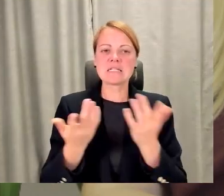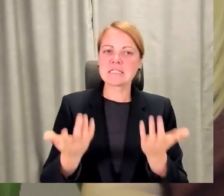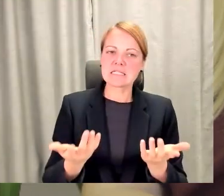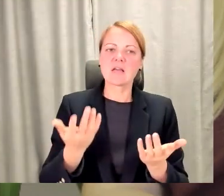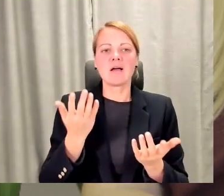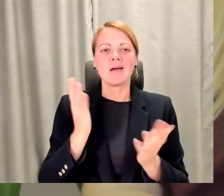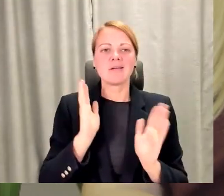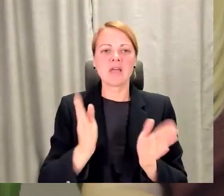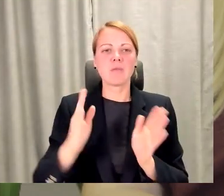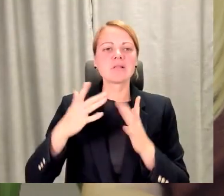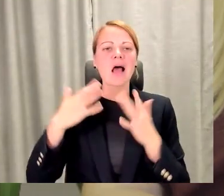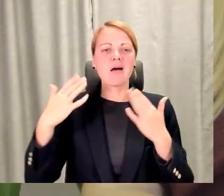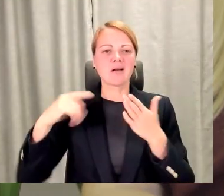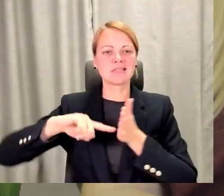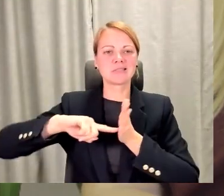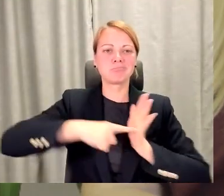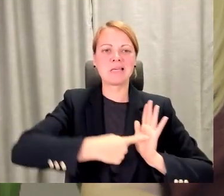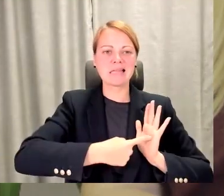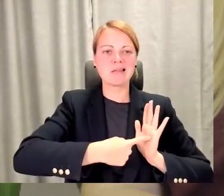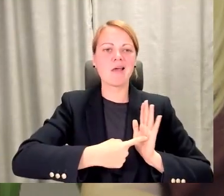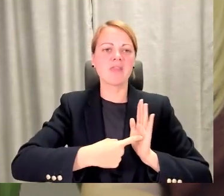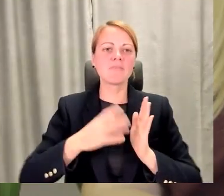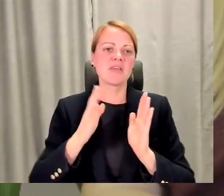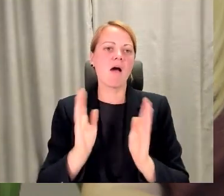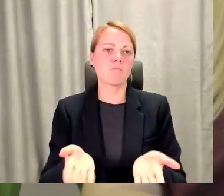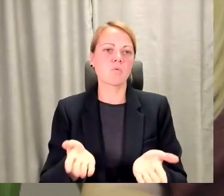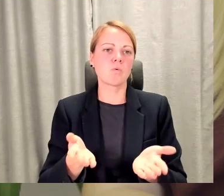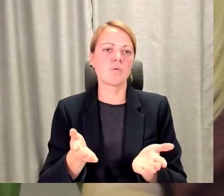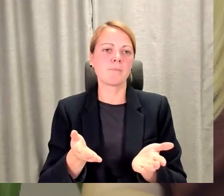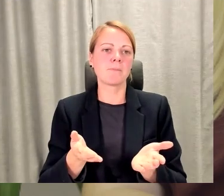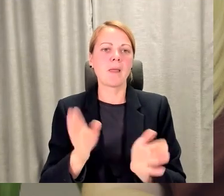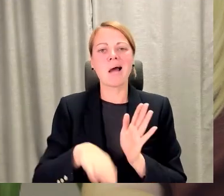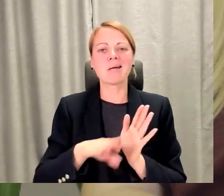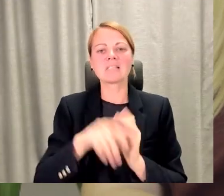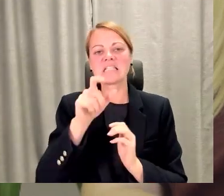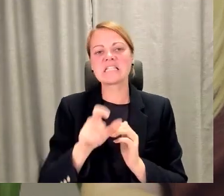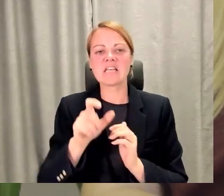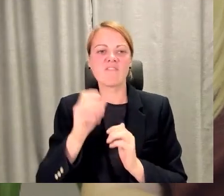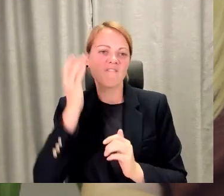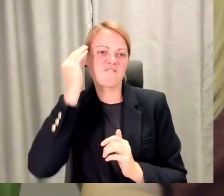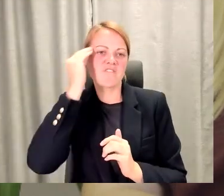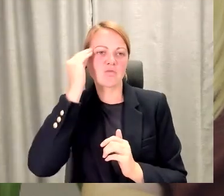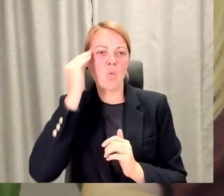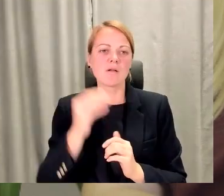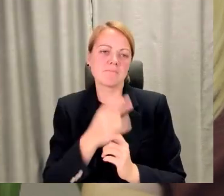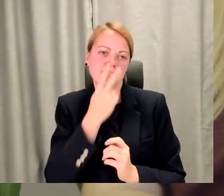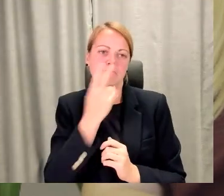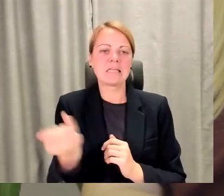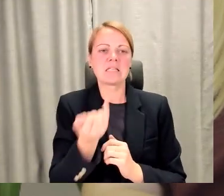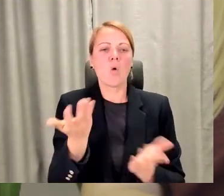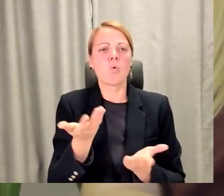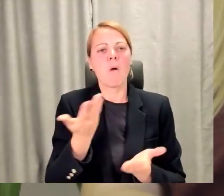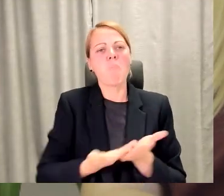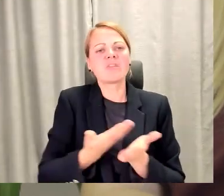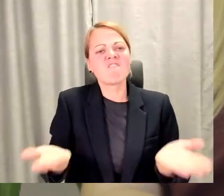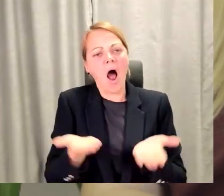vai kaut kam tādam. Man tas no tāda parastā cilvēka, tieksim, tā viedokli liekas interesanti, kur atrast motivāciju, vai tev tāda būs, vai tev